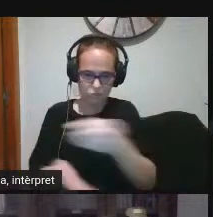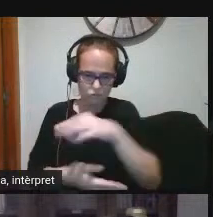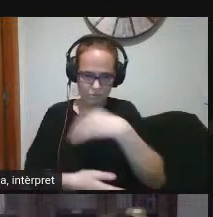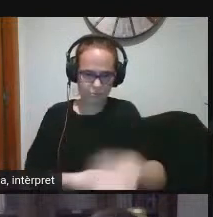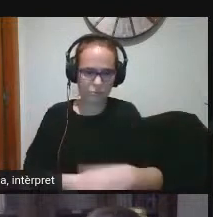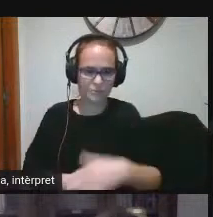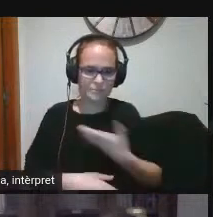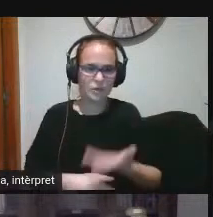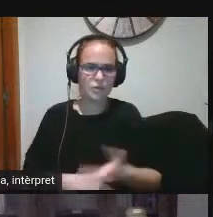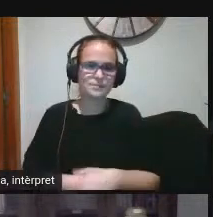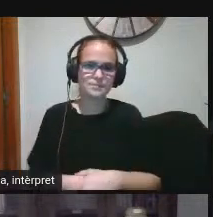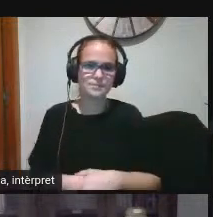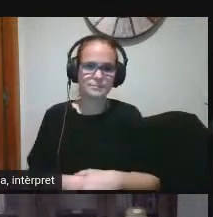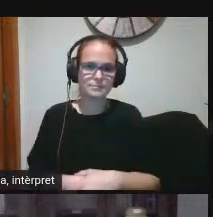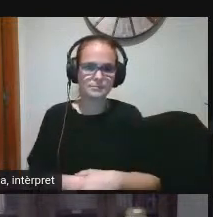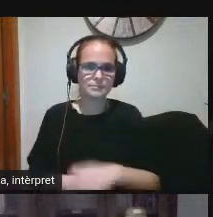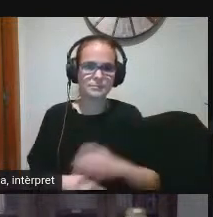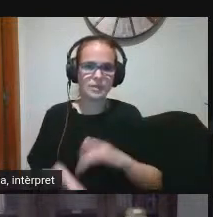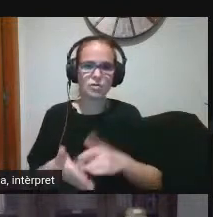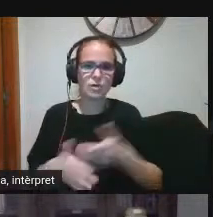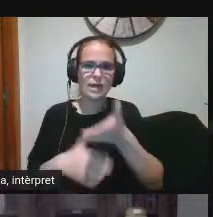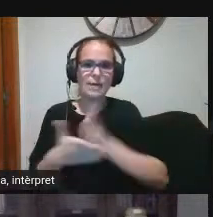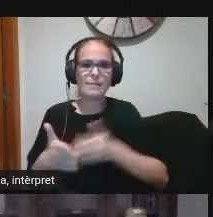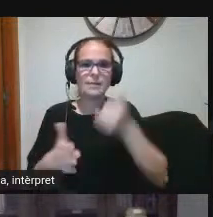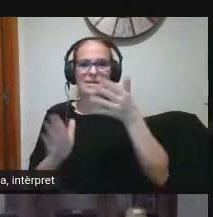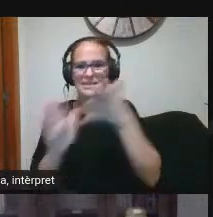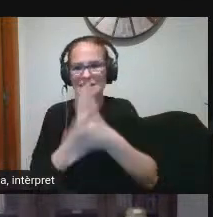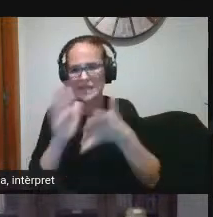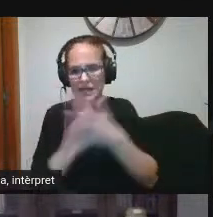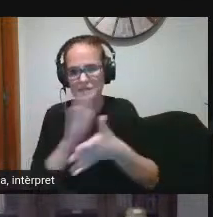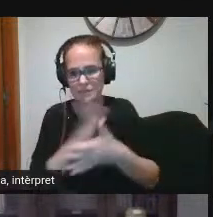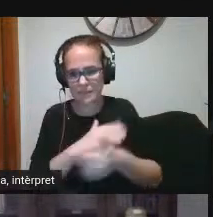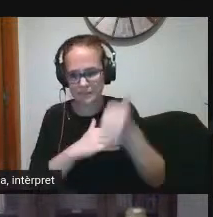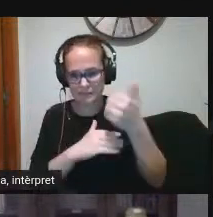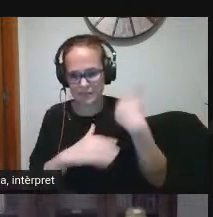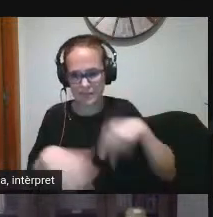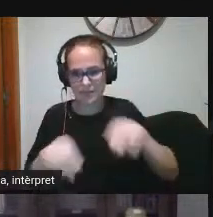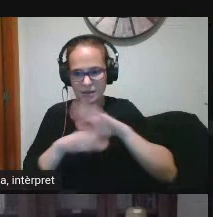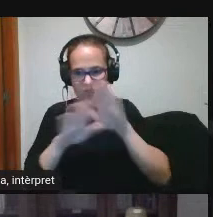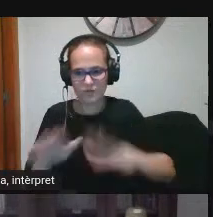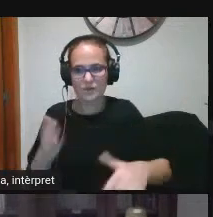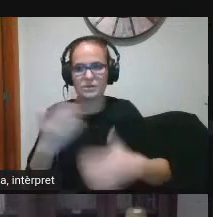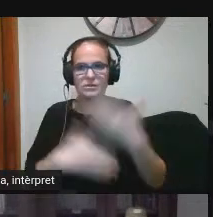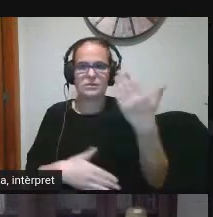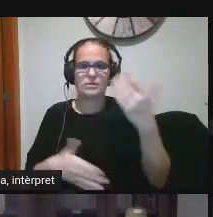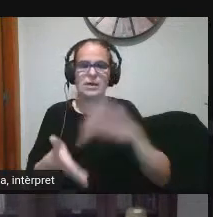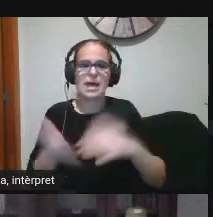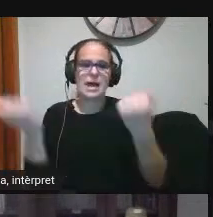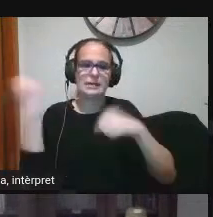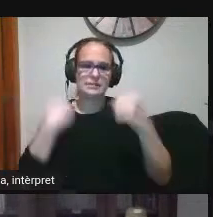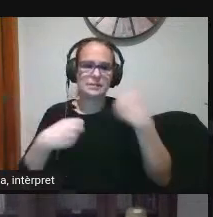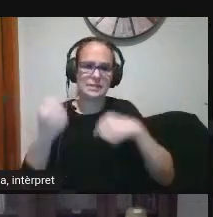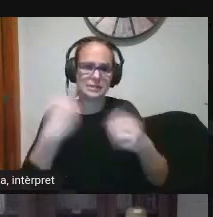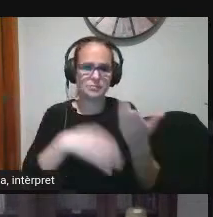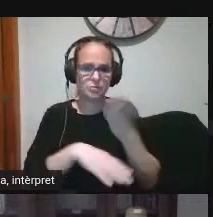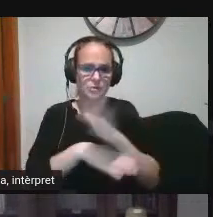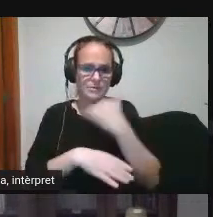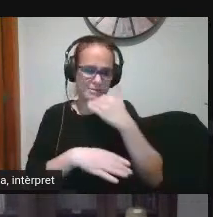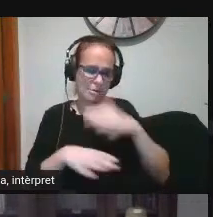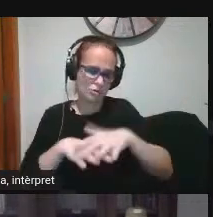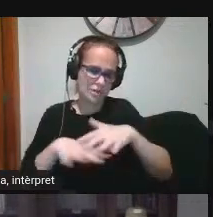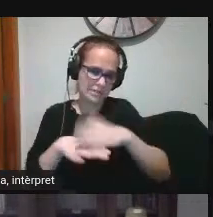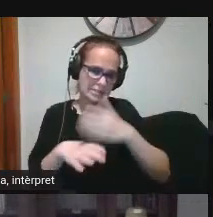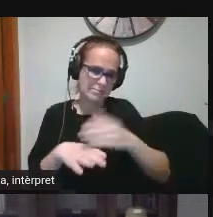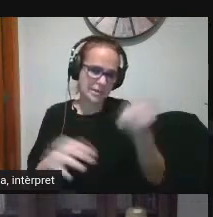Acabada aquesta part més formativa o més explicativa us volem explicar les activitats que us proposem sabeu que la xarxa sempre proposa